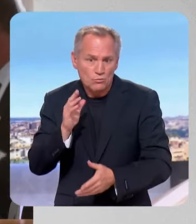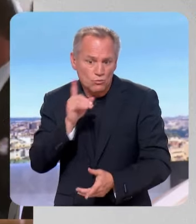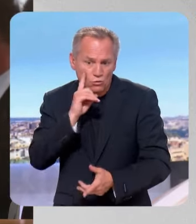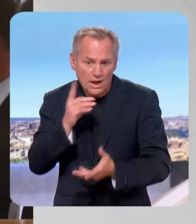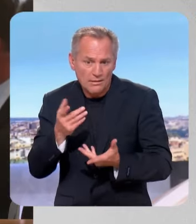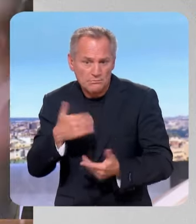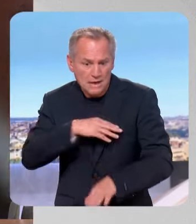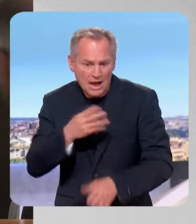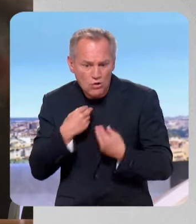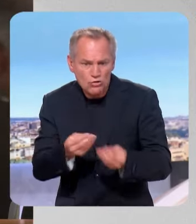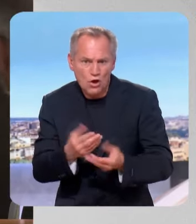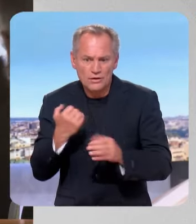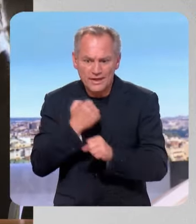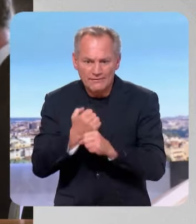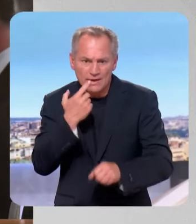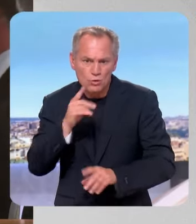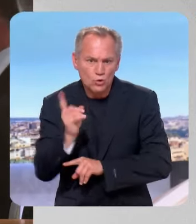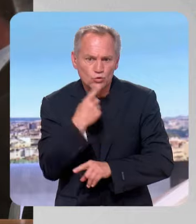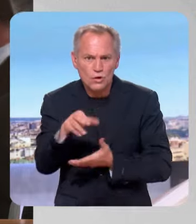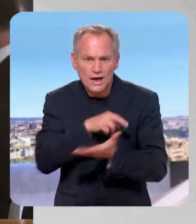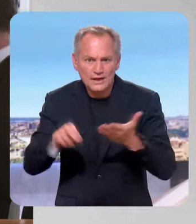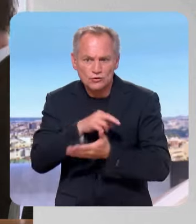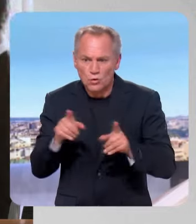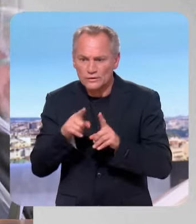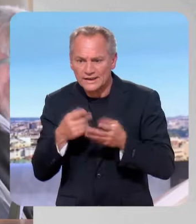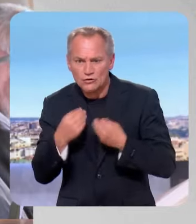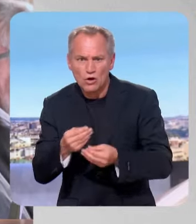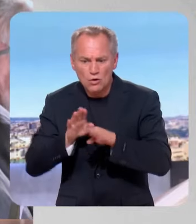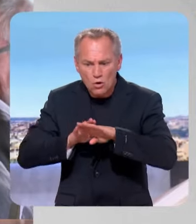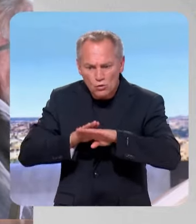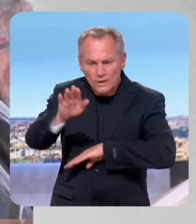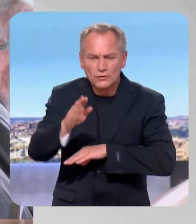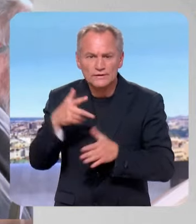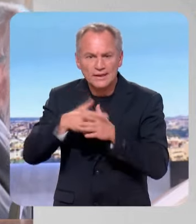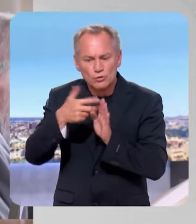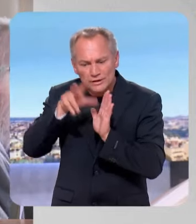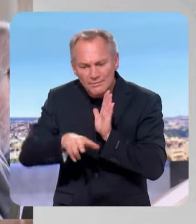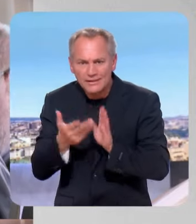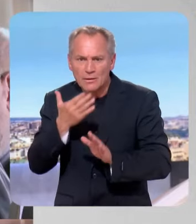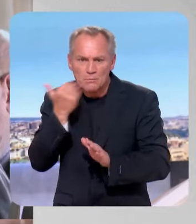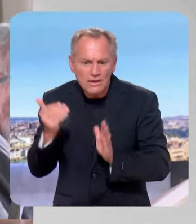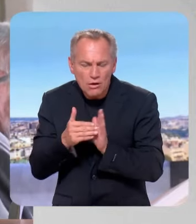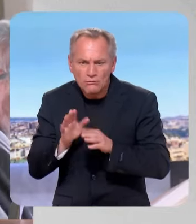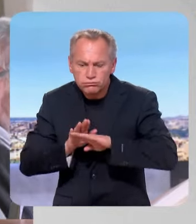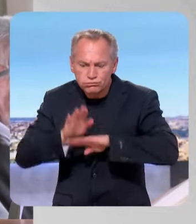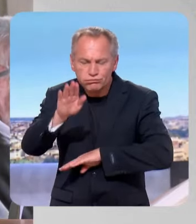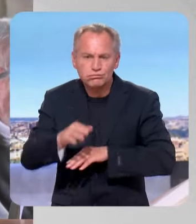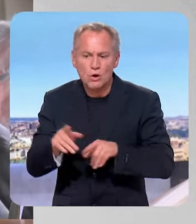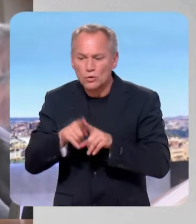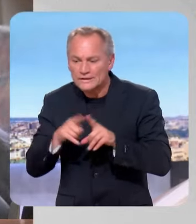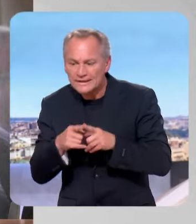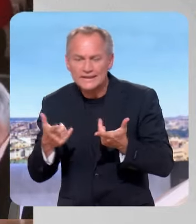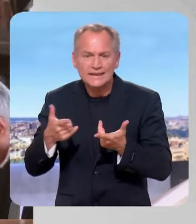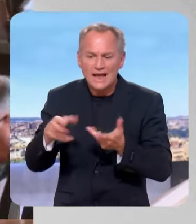tous les territoires, ça nous permet d'avoir de la croissance, on a eu de la croissance au début de ce trimestre, ça nous permet d'avoir de l'activité dans des